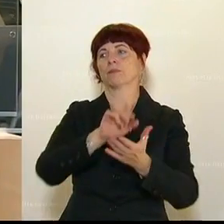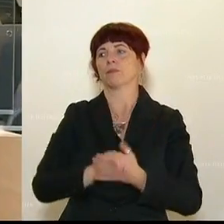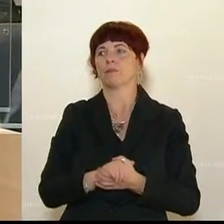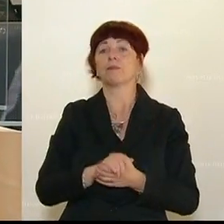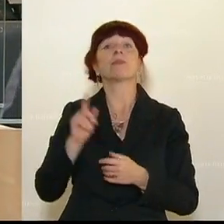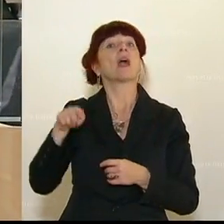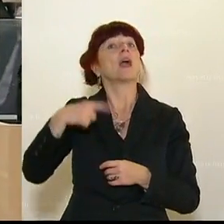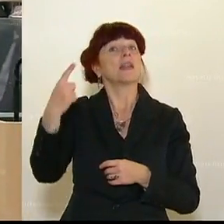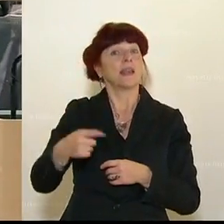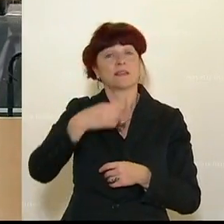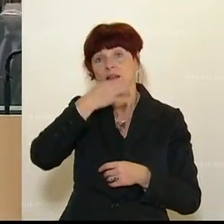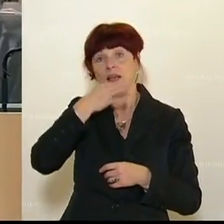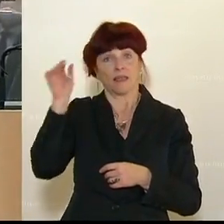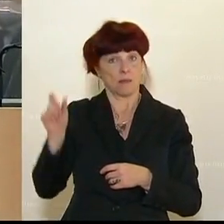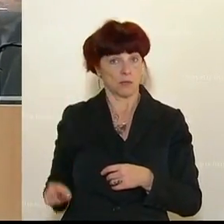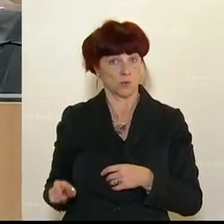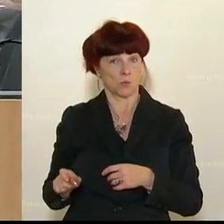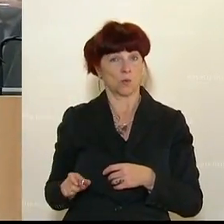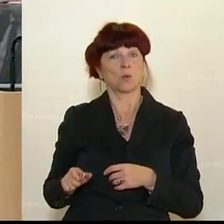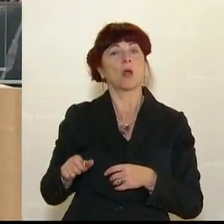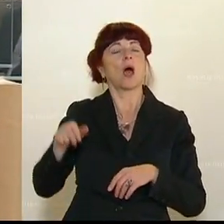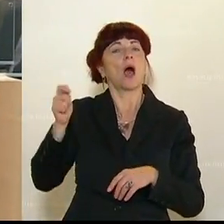Nächster Redner ist Philipp Kucher,